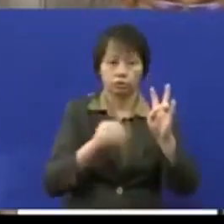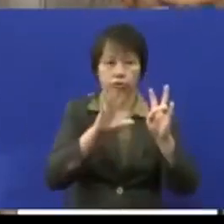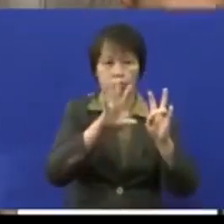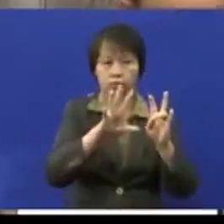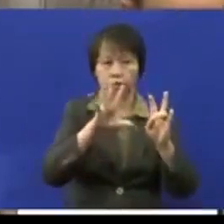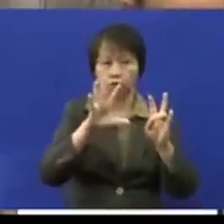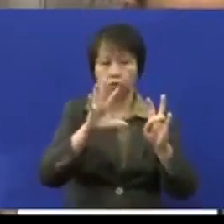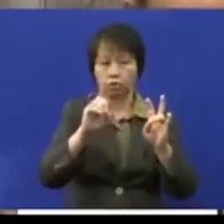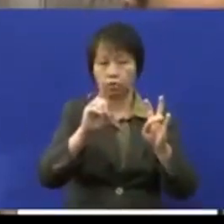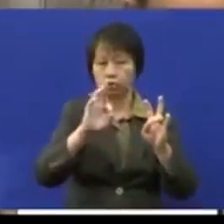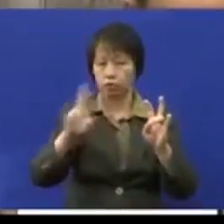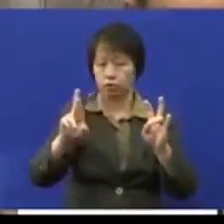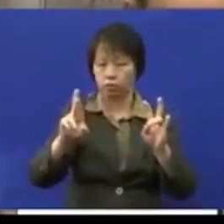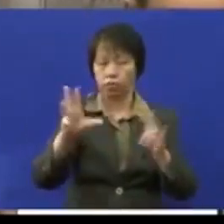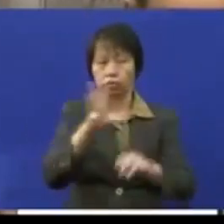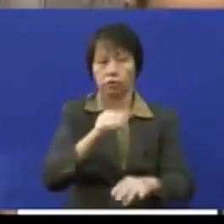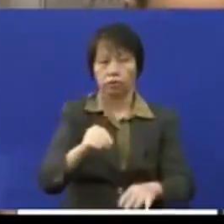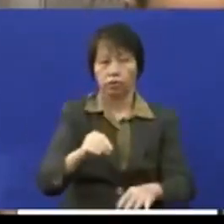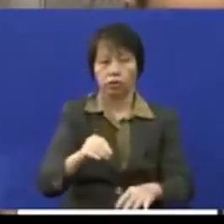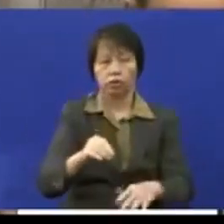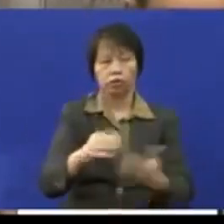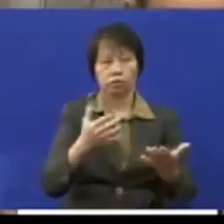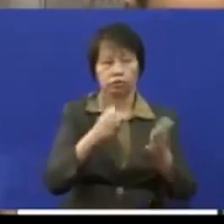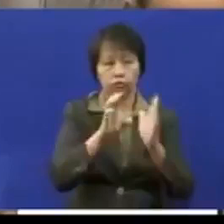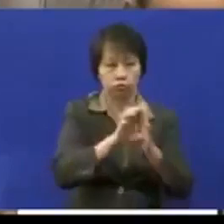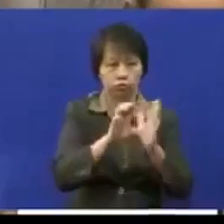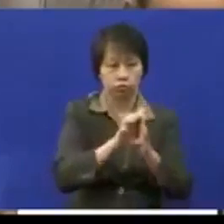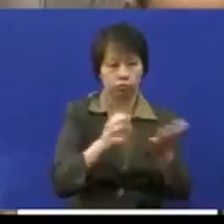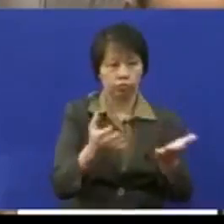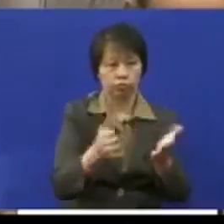ribu ringgit dan antaranya ada